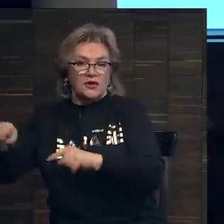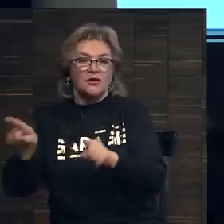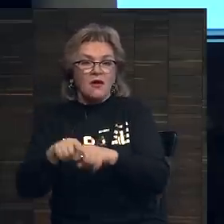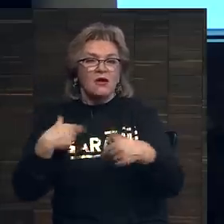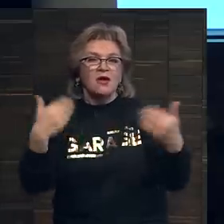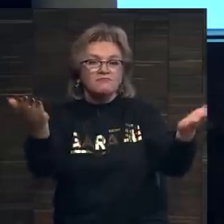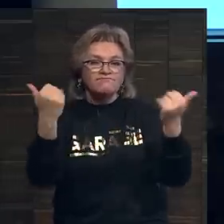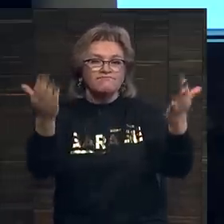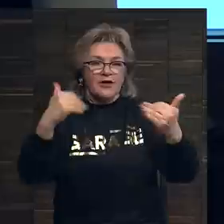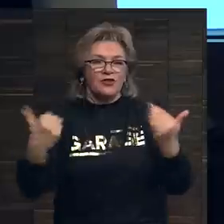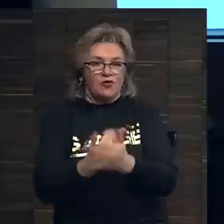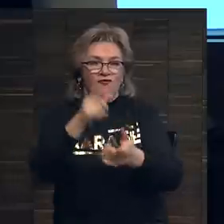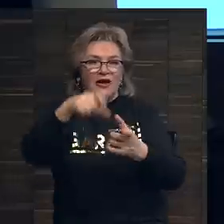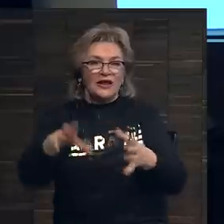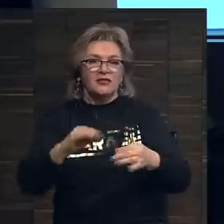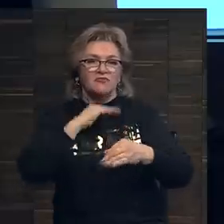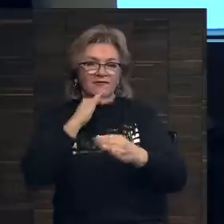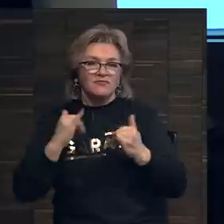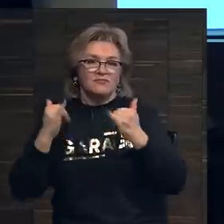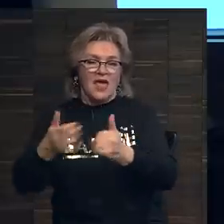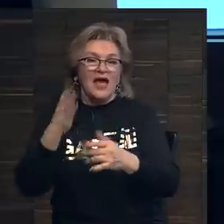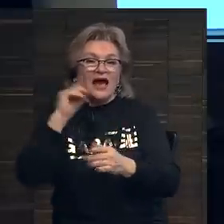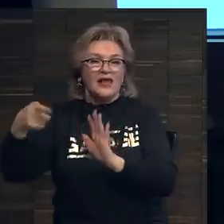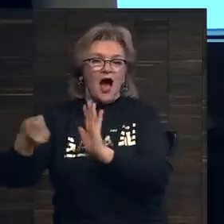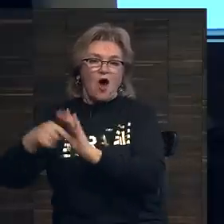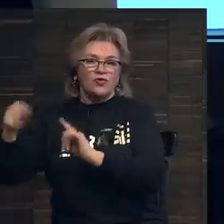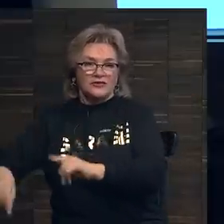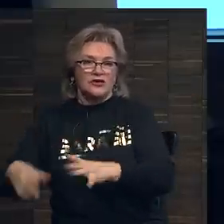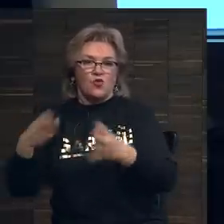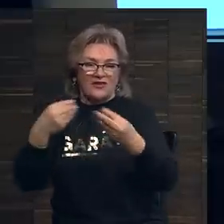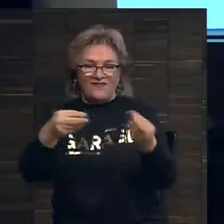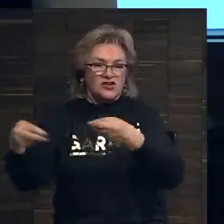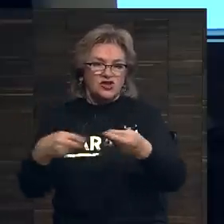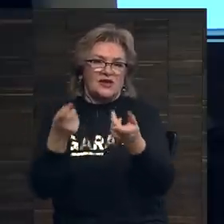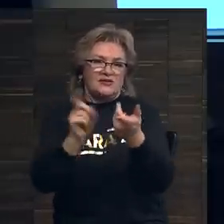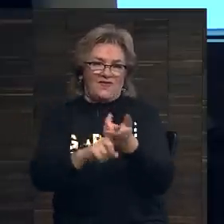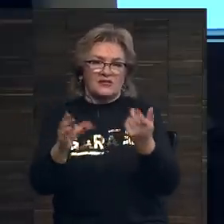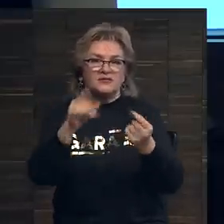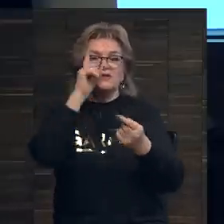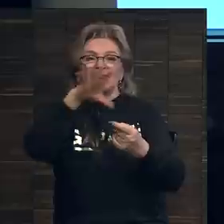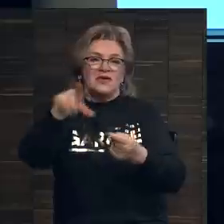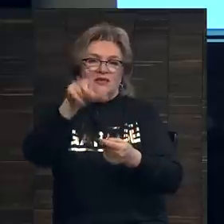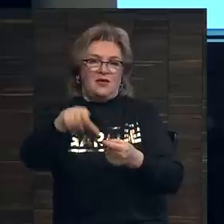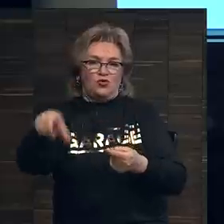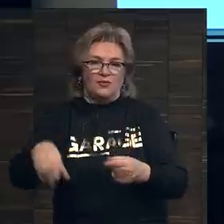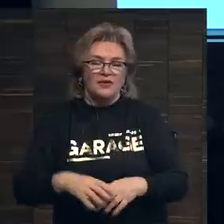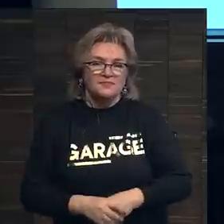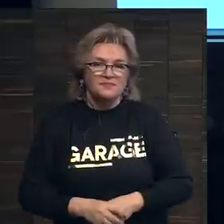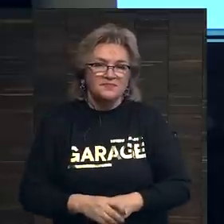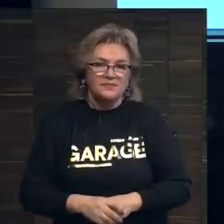привлекаем новых клиентов и концентрируемся на них, когда это аукцион вещей, связанных со знаменитыми людьми.